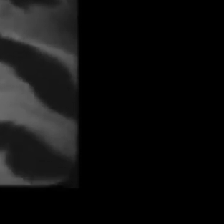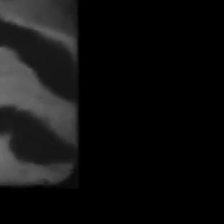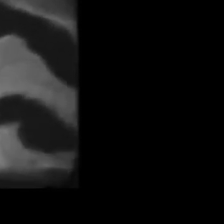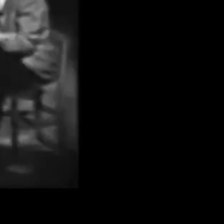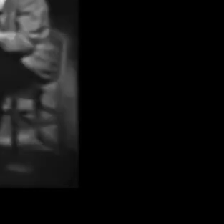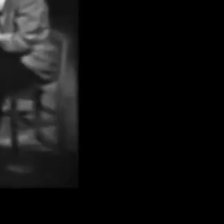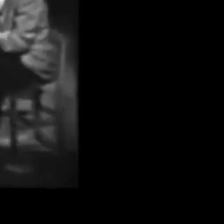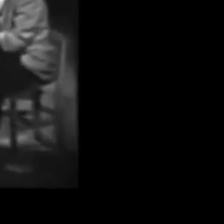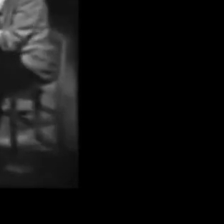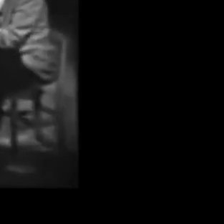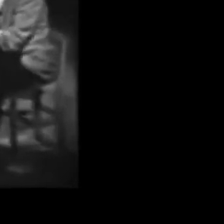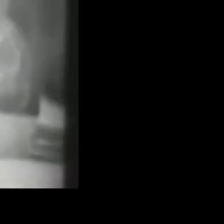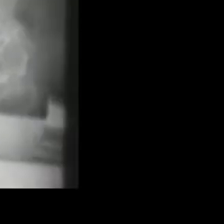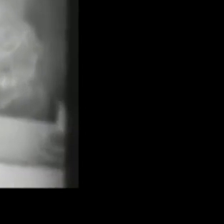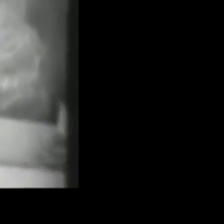Musique